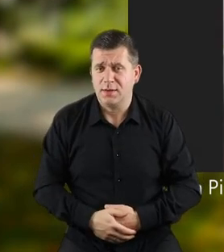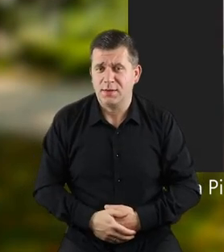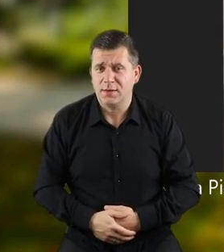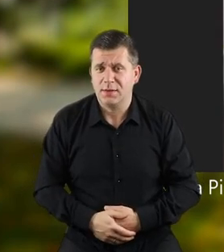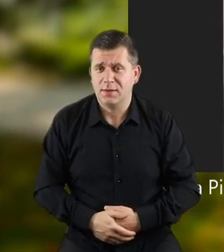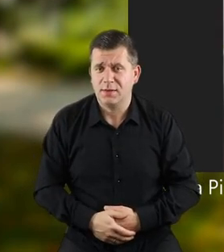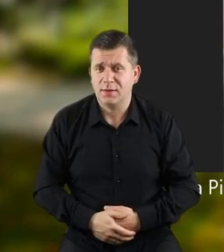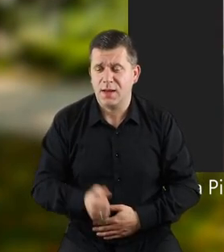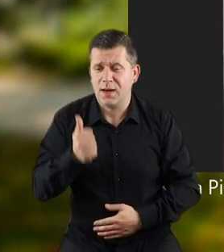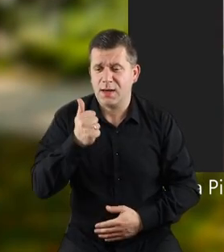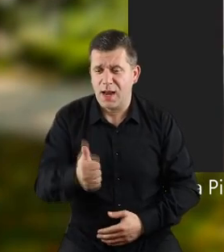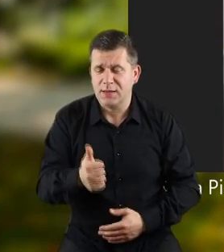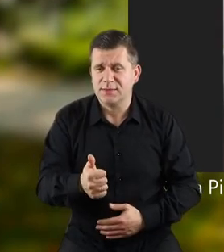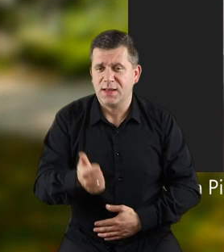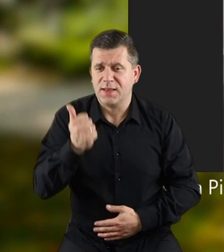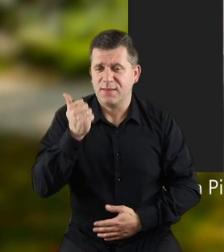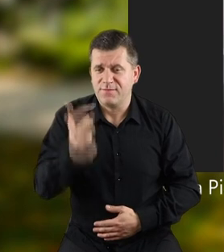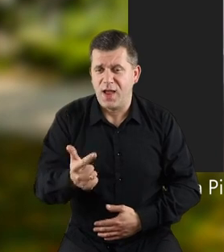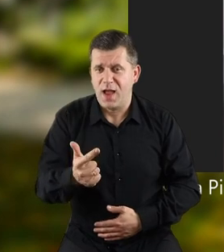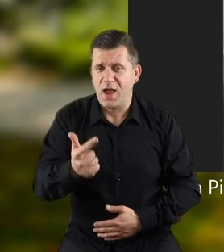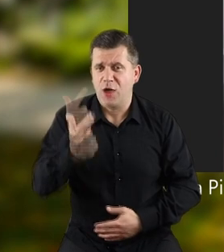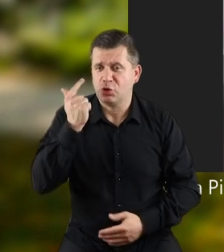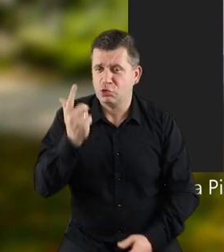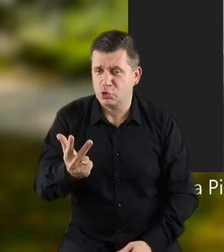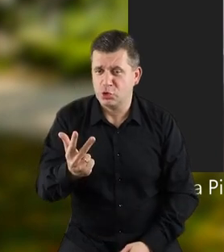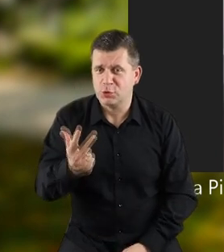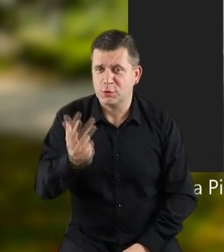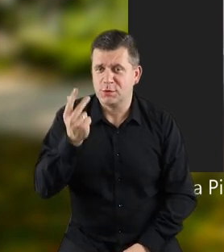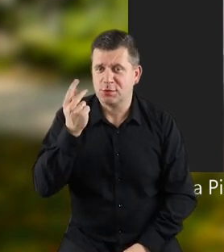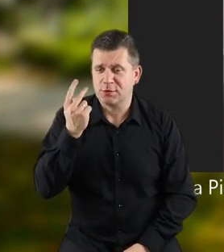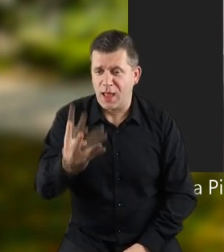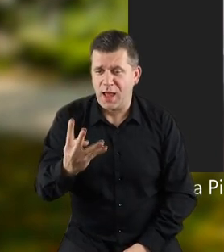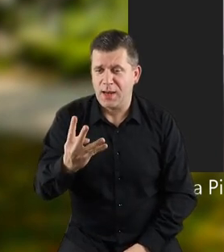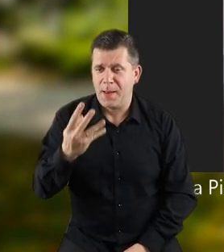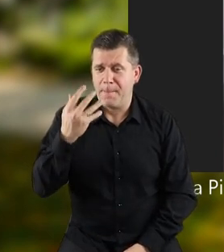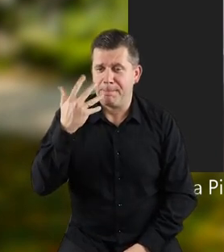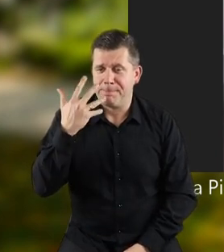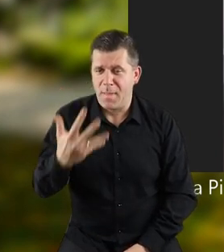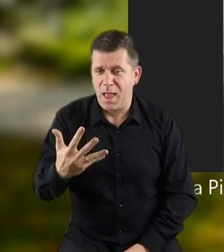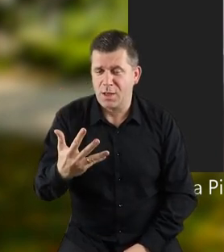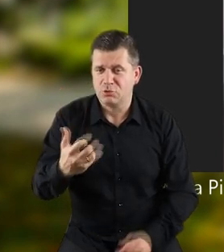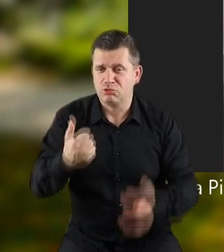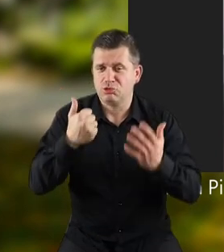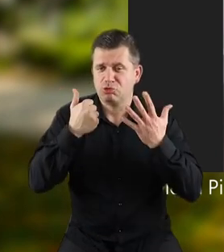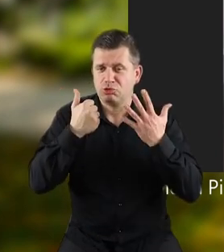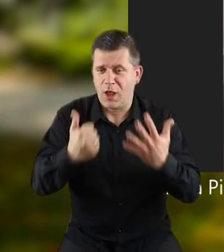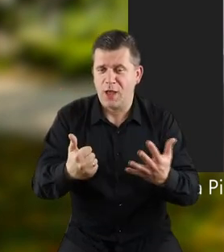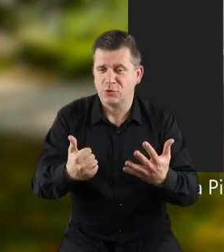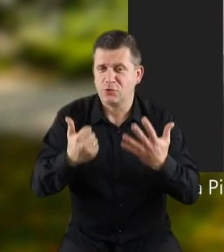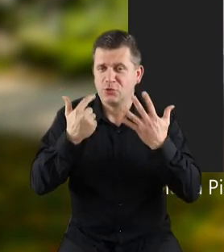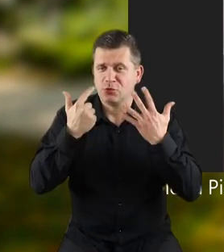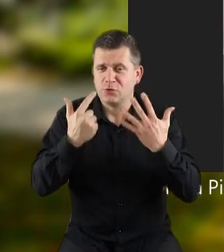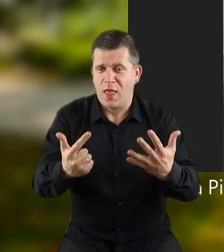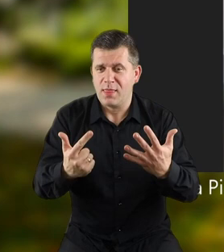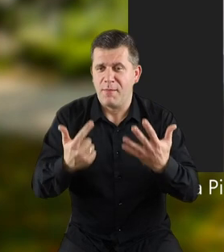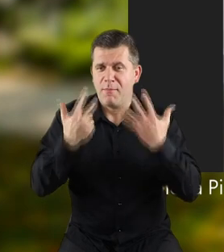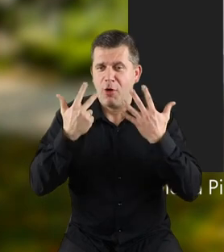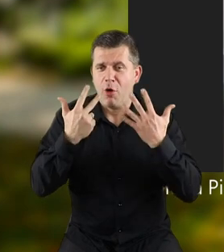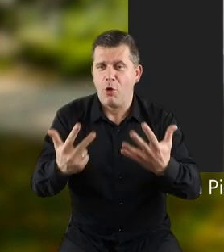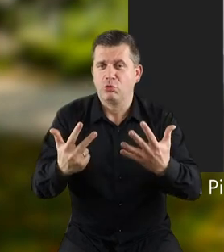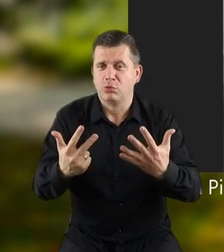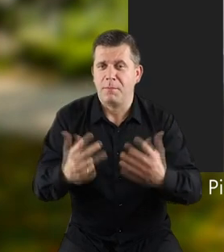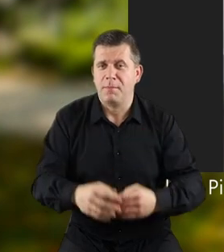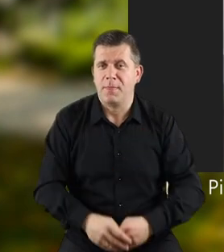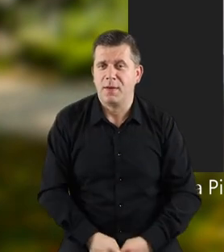Posłuchajcie. Raz, dwa, trzy, cztery, pięć, sześć,